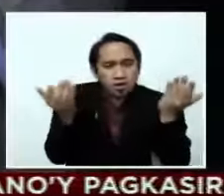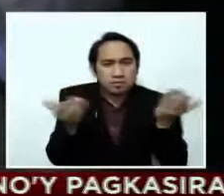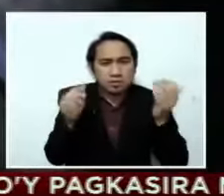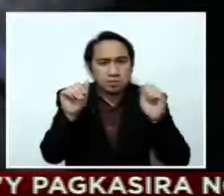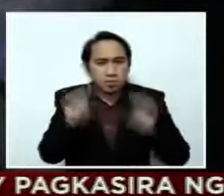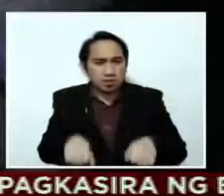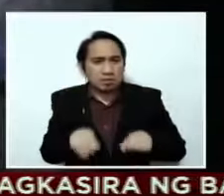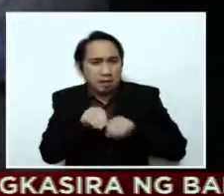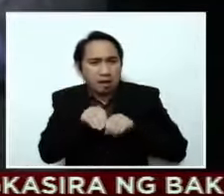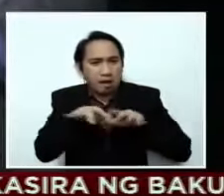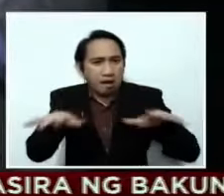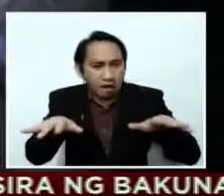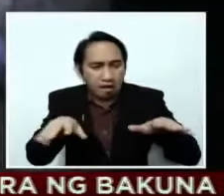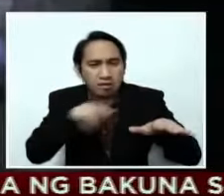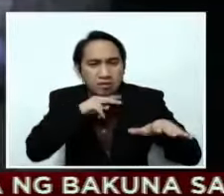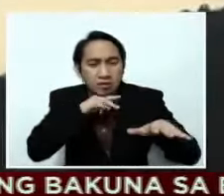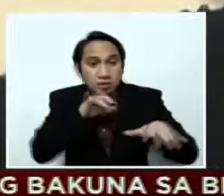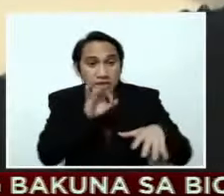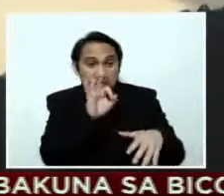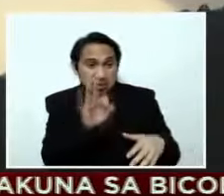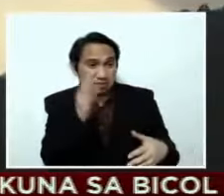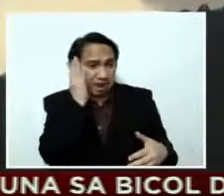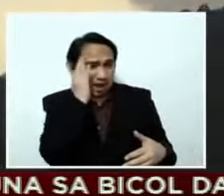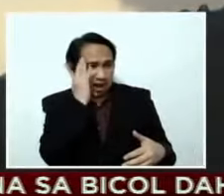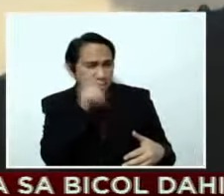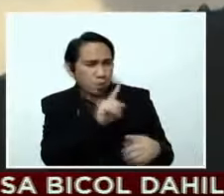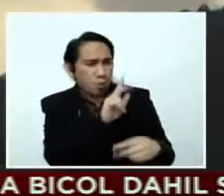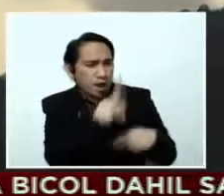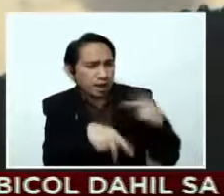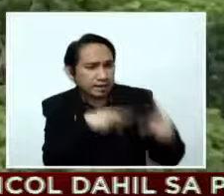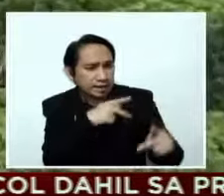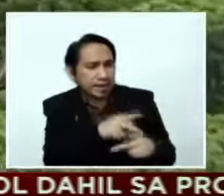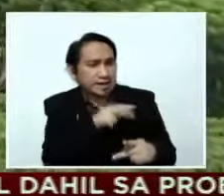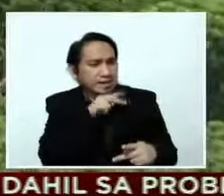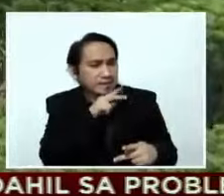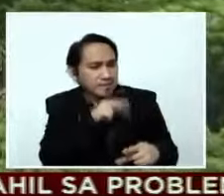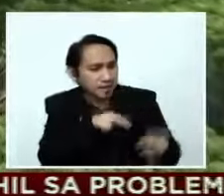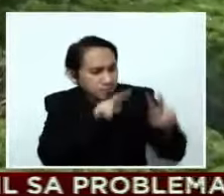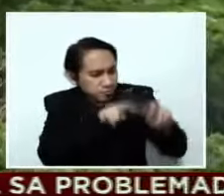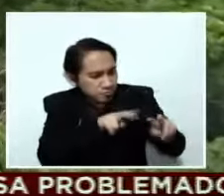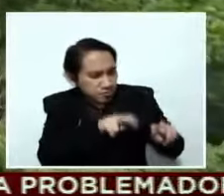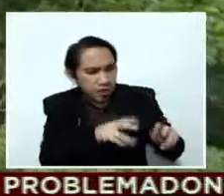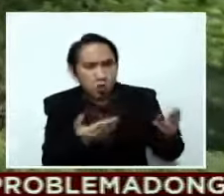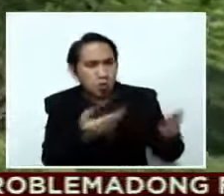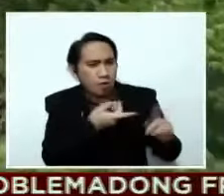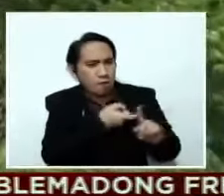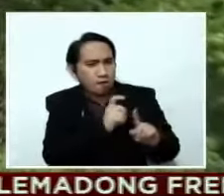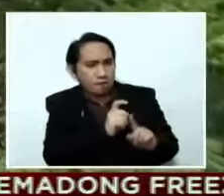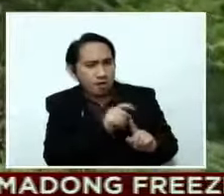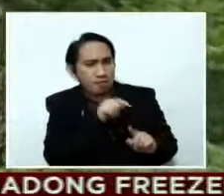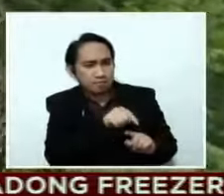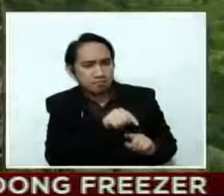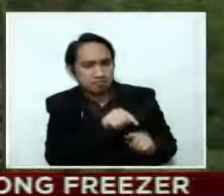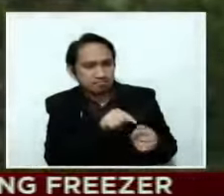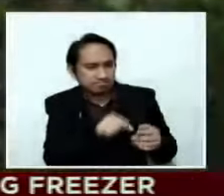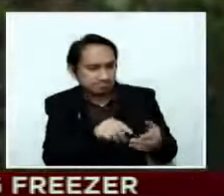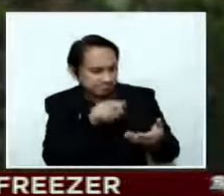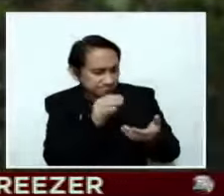If we know the virus itself and where we know where it came from, we know